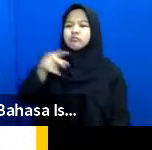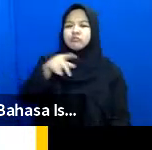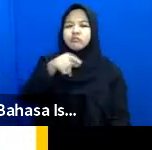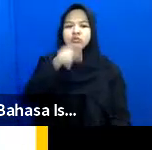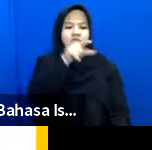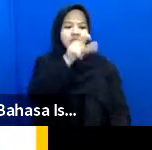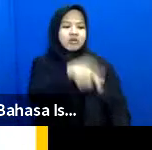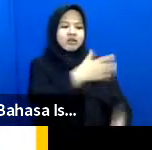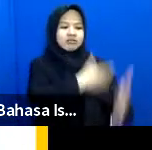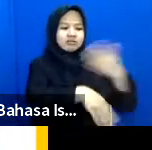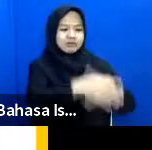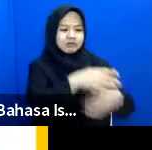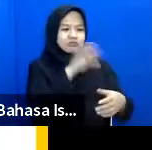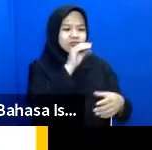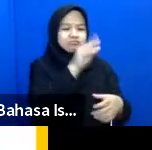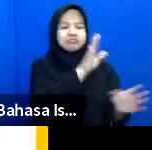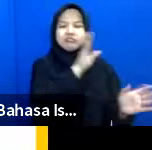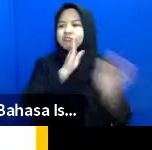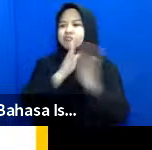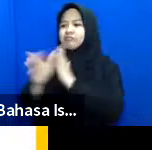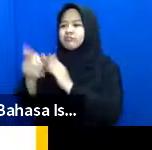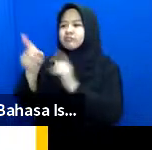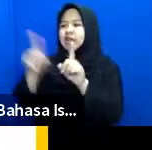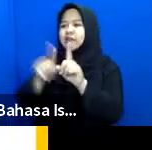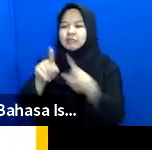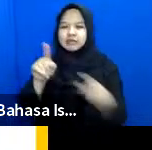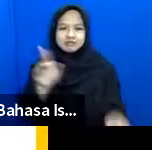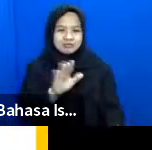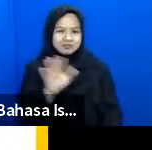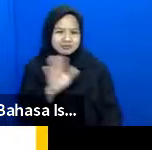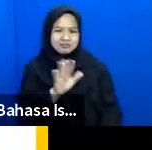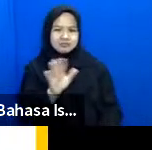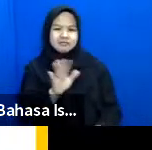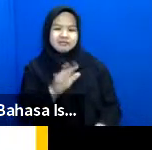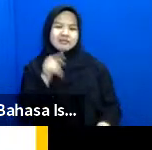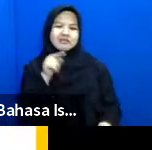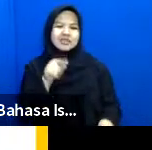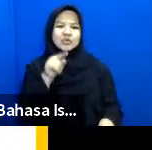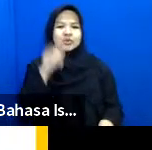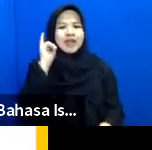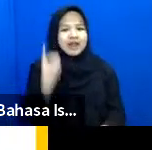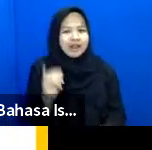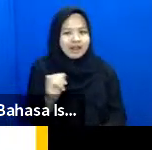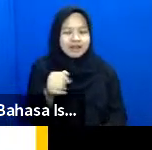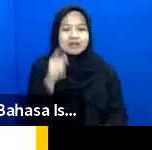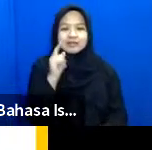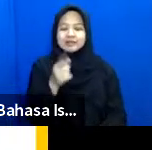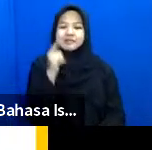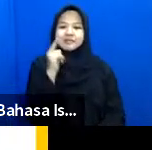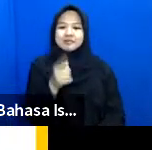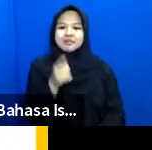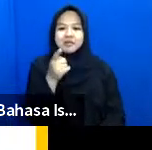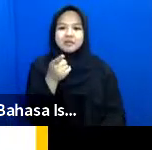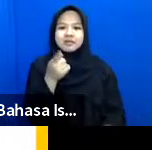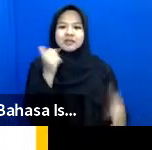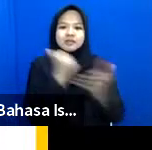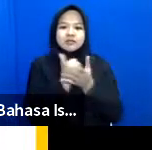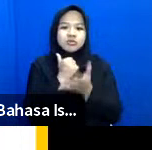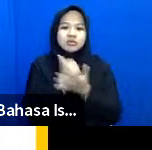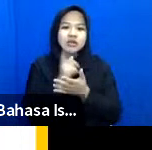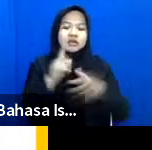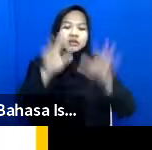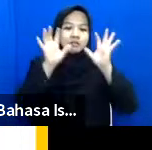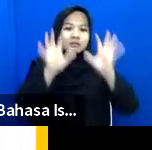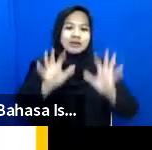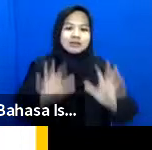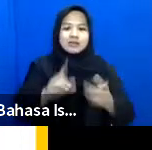berbicara dengan pengguna kursi roda tapi langsung kepada pendamping nah hal ini memang sesuatu yang salah karena sebetulnya banyak atau